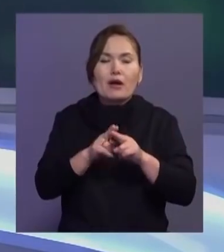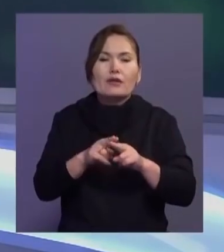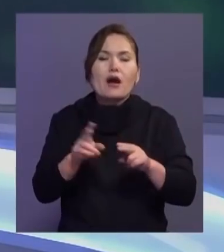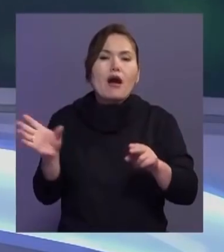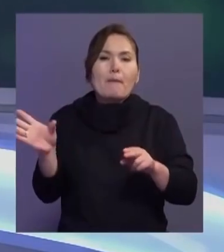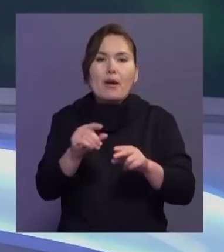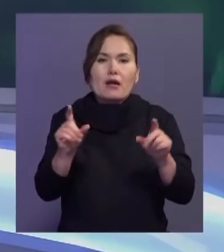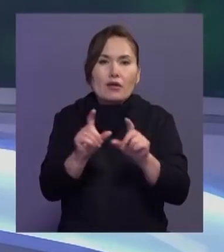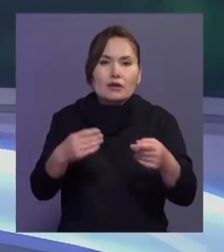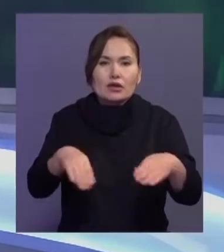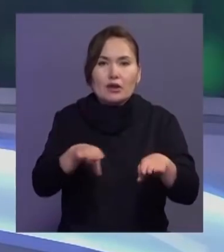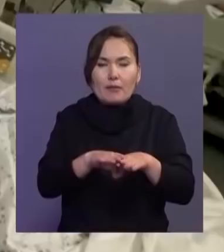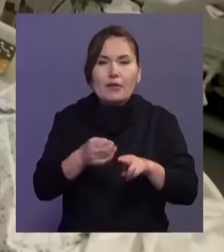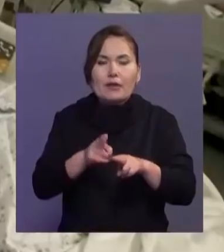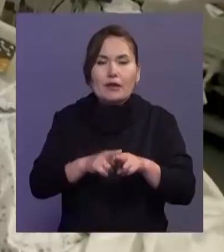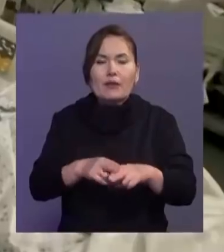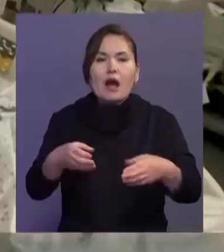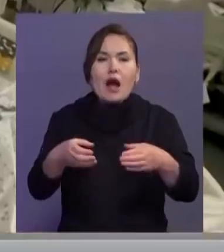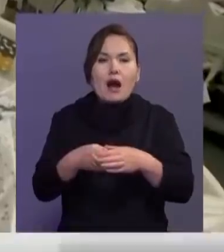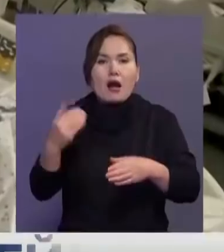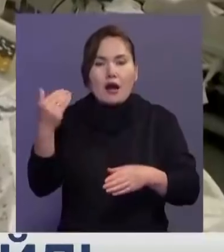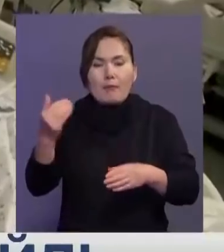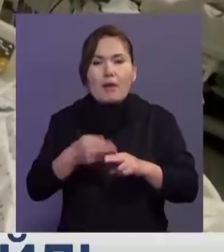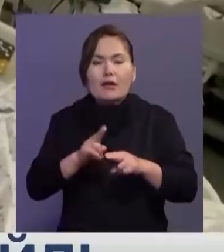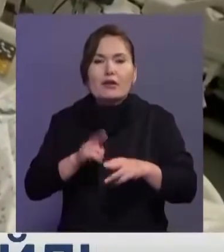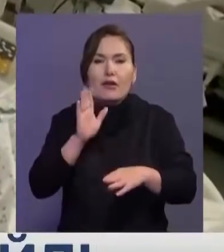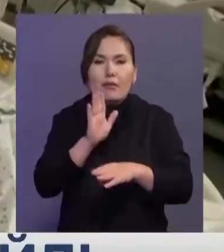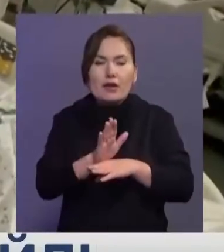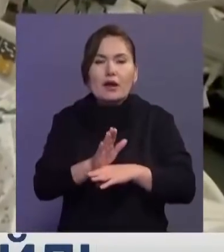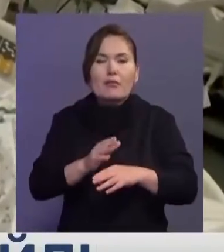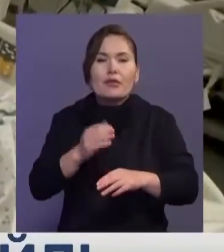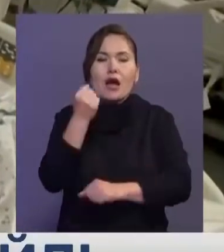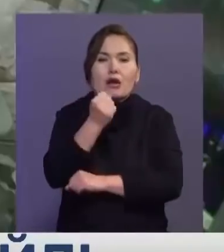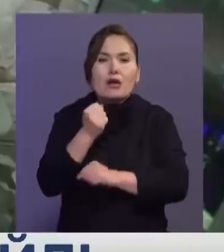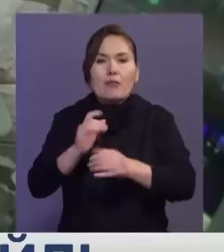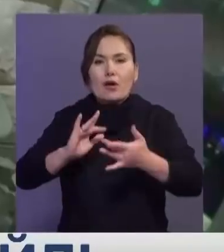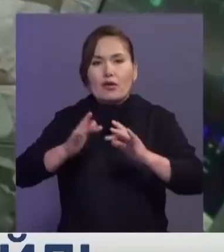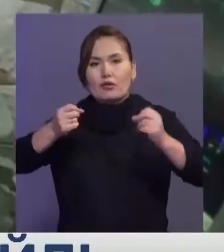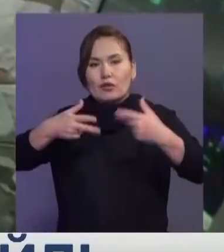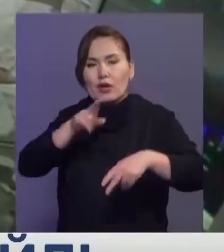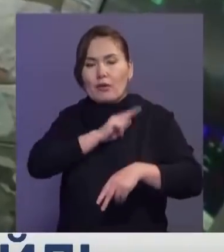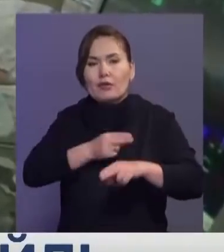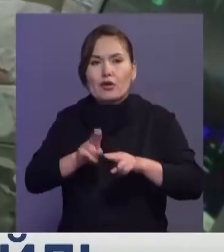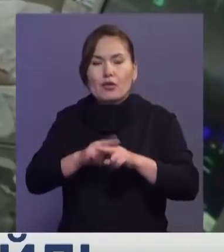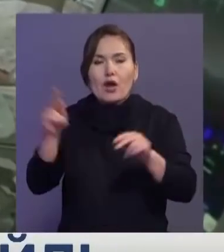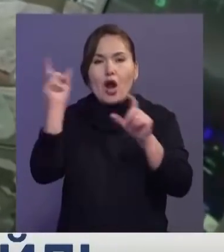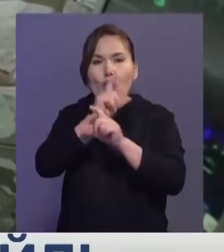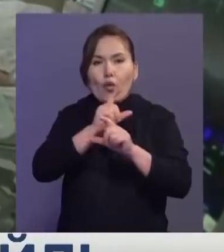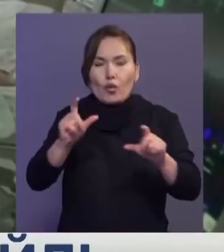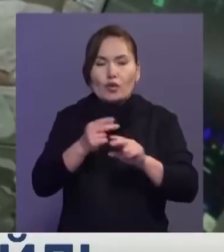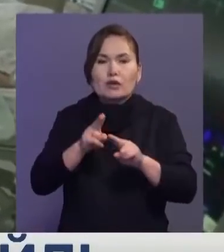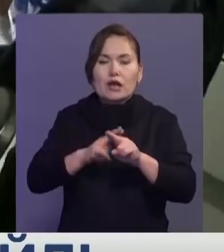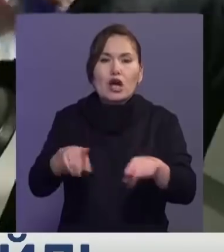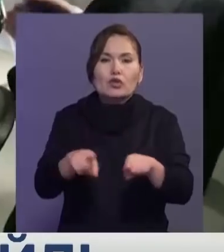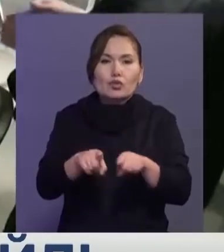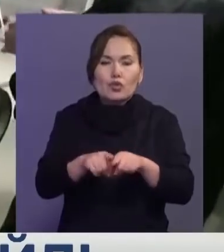сауда орындар жабылды. Компаниялар қызметкерлерін қашықтан жұмыс тәртіпіне ауыстырып жатыр. Оқушылардың күзгі демалысы қарашайының